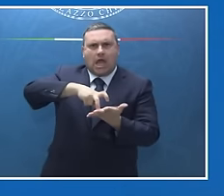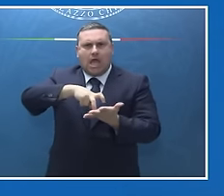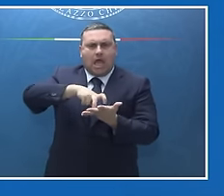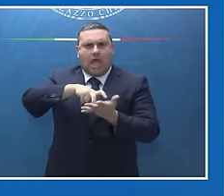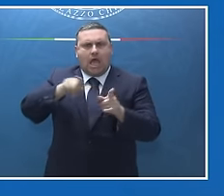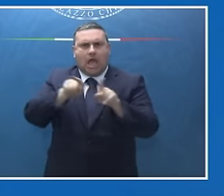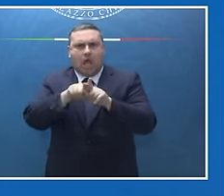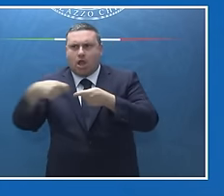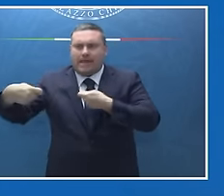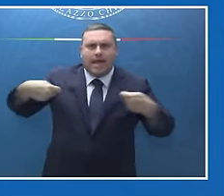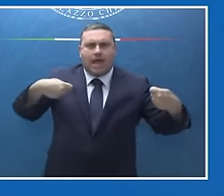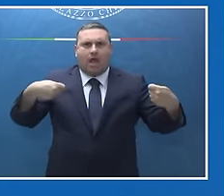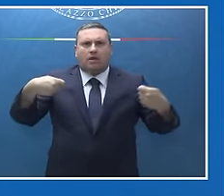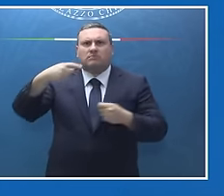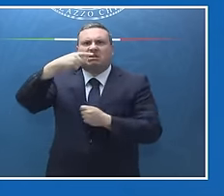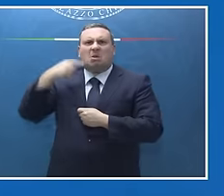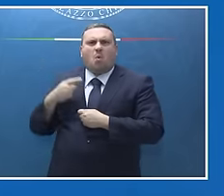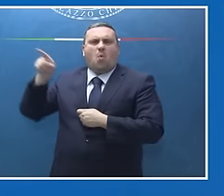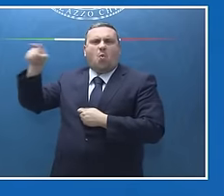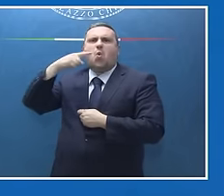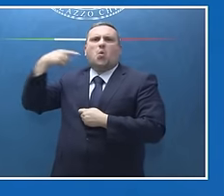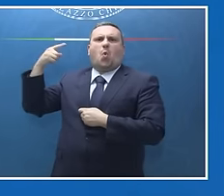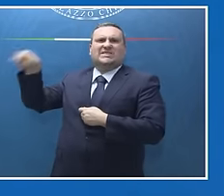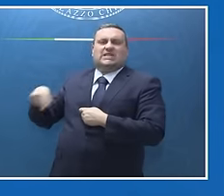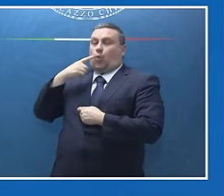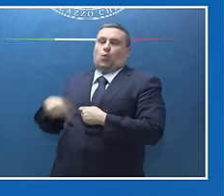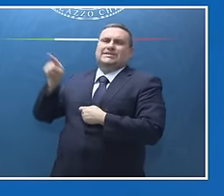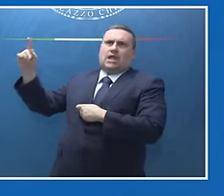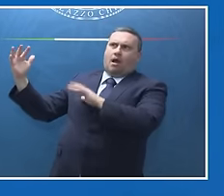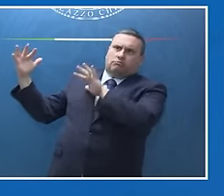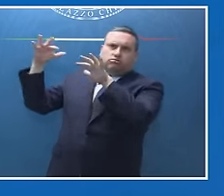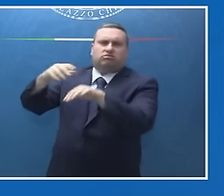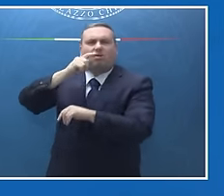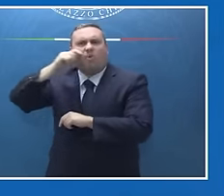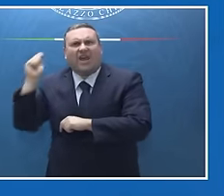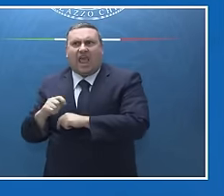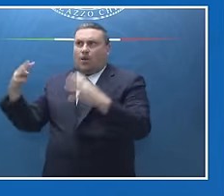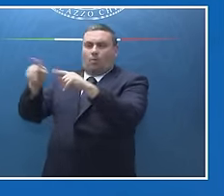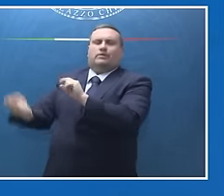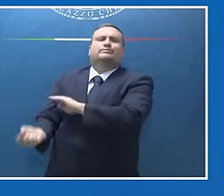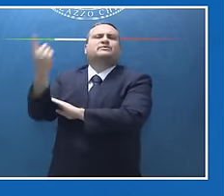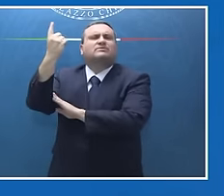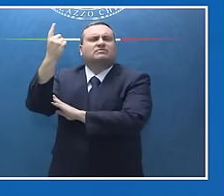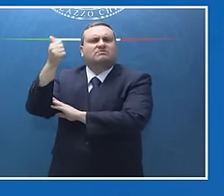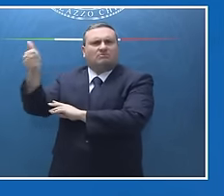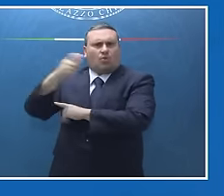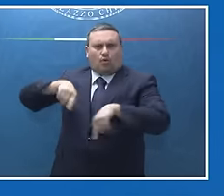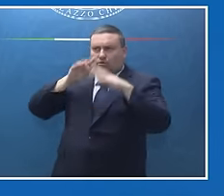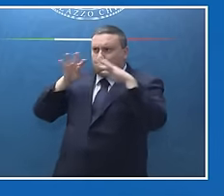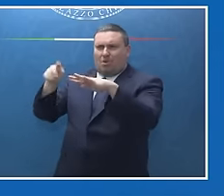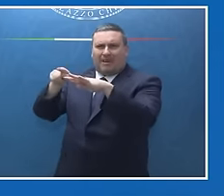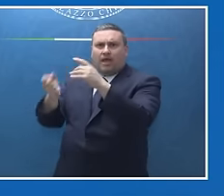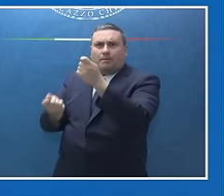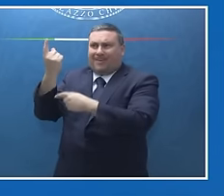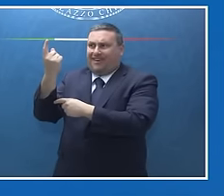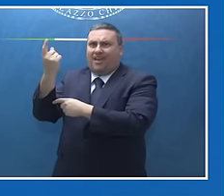la guerra d'aggressione russa all'Ucraina, con risultati che sono sotto gli occhi di tutti, perché i focolai di crisi nel